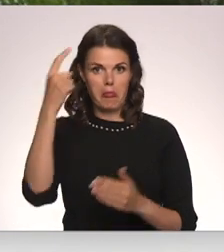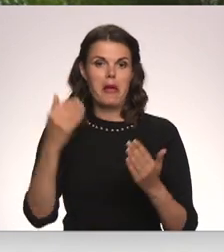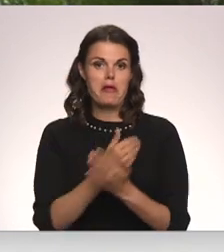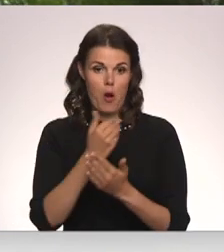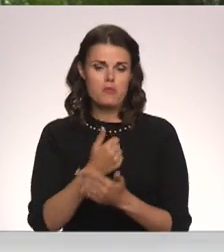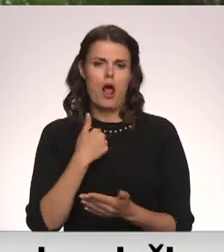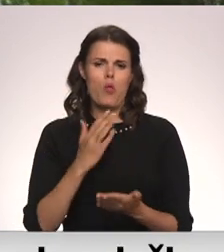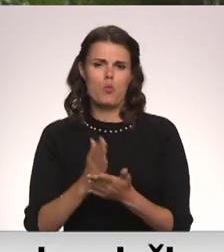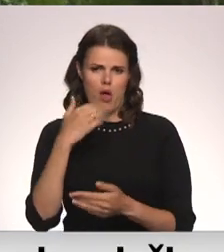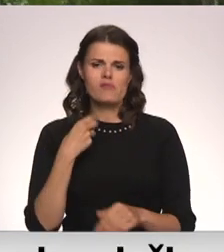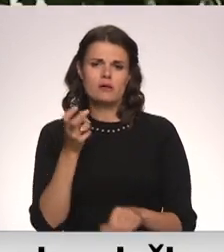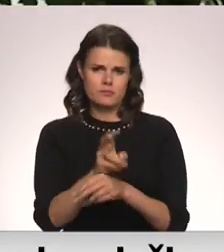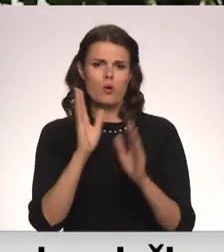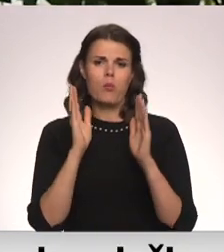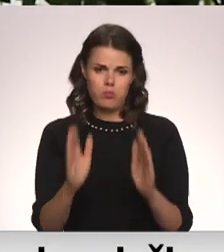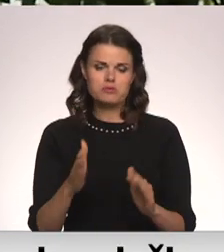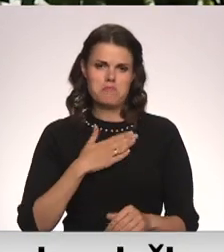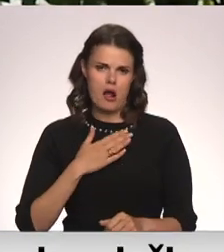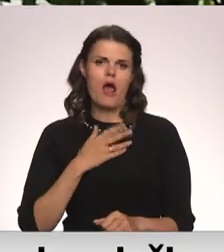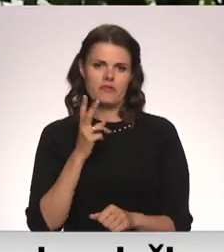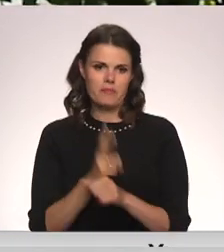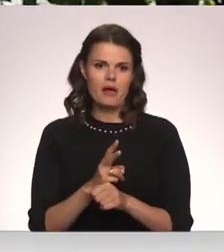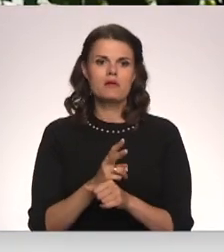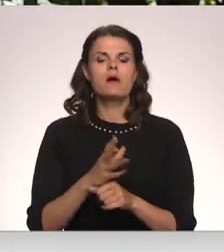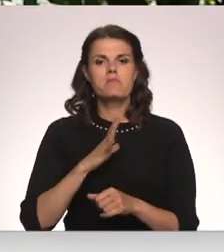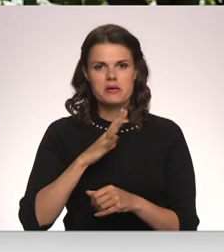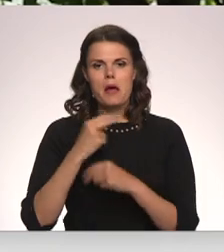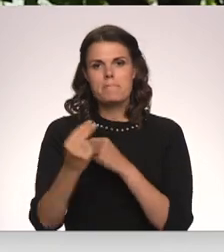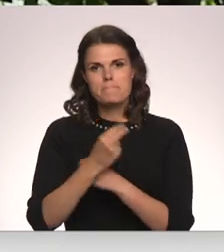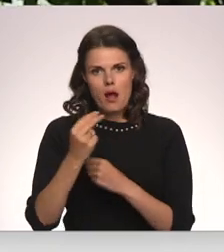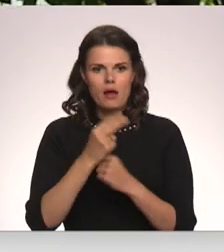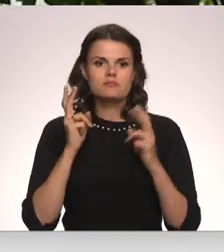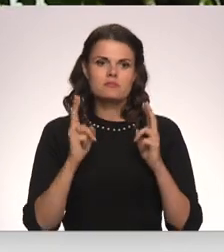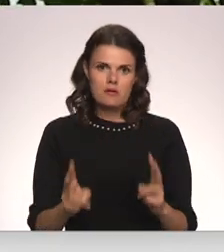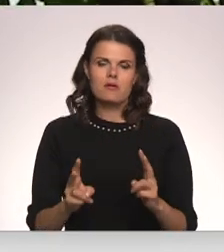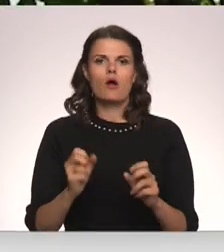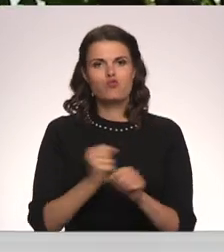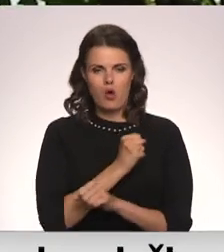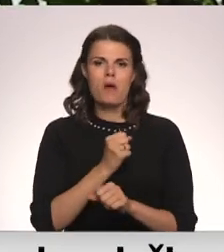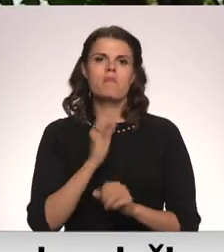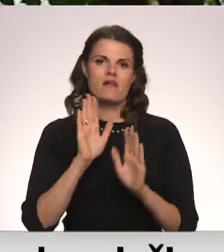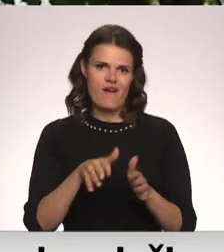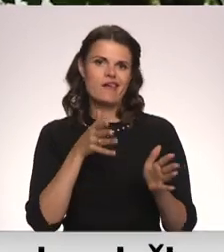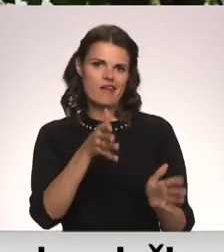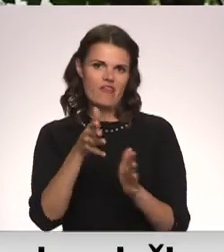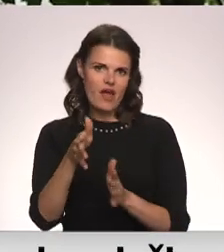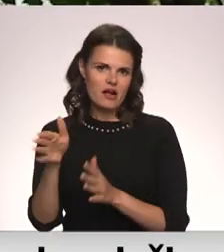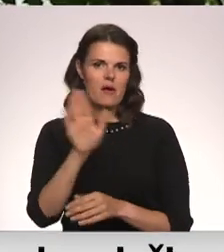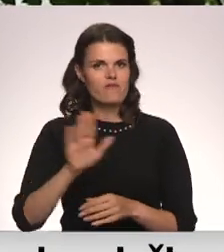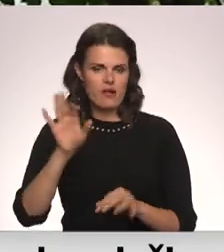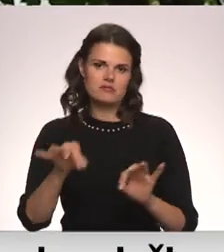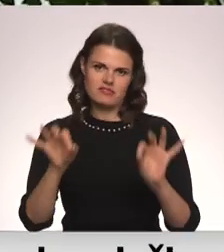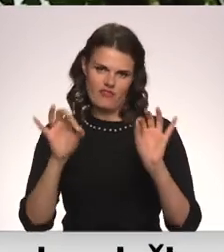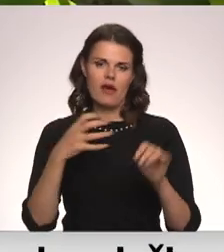notiek tieši balsot, es uzskatu, ka tas ir mūsu pienākums. Es aizsturēju ļoti daudz mācīju par to, ka es kaut ko iespējo valstī, un es iespējo,